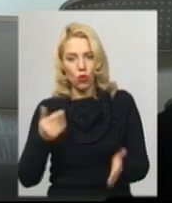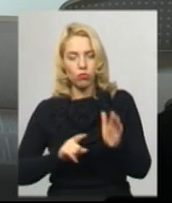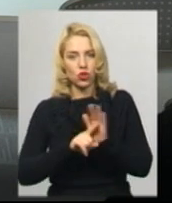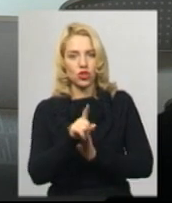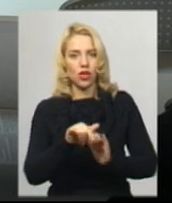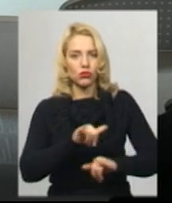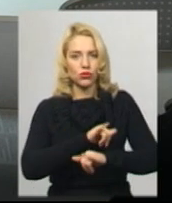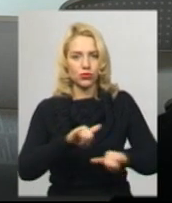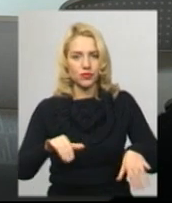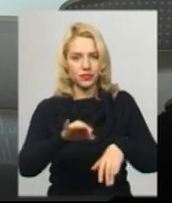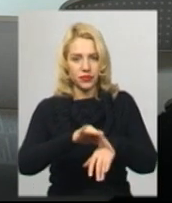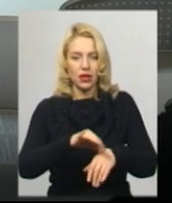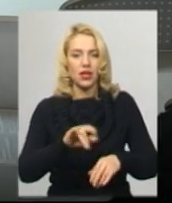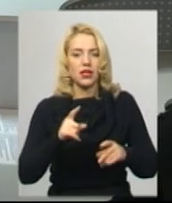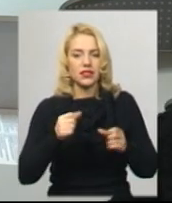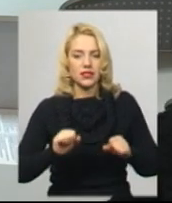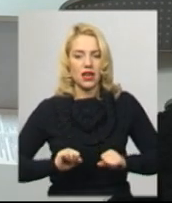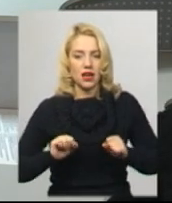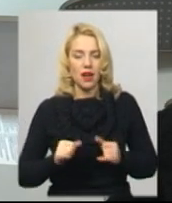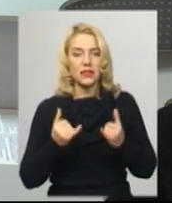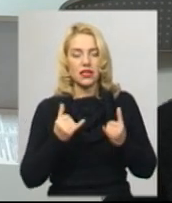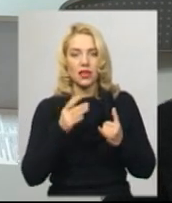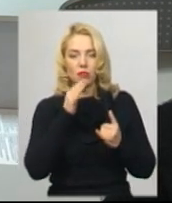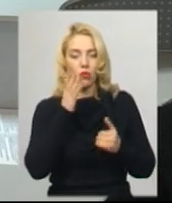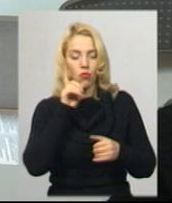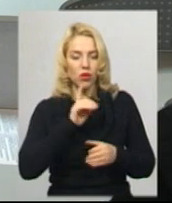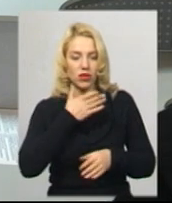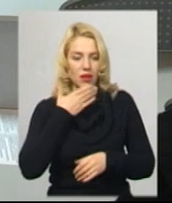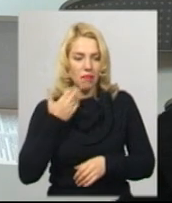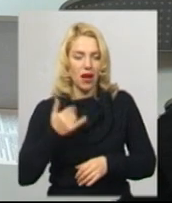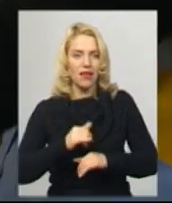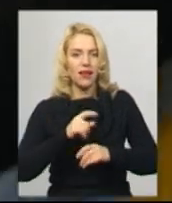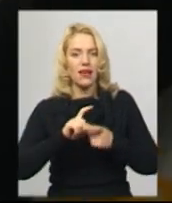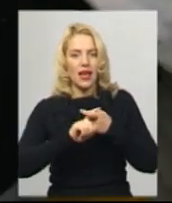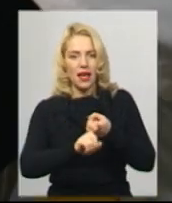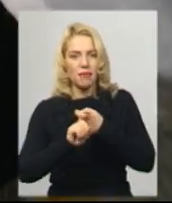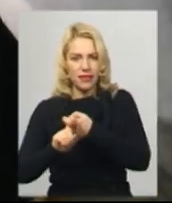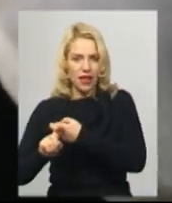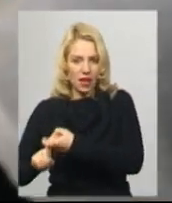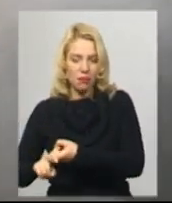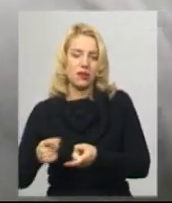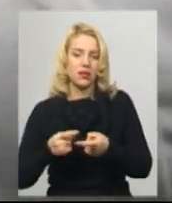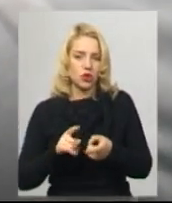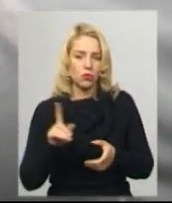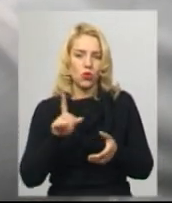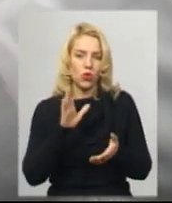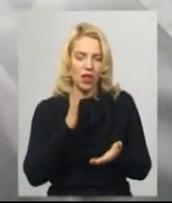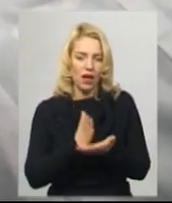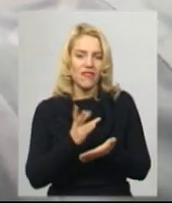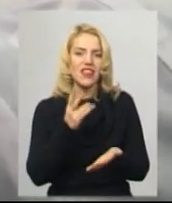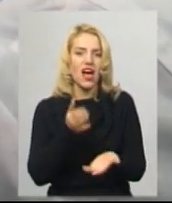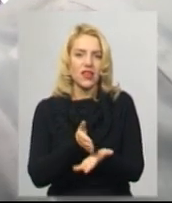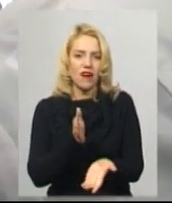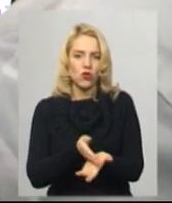стараємося, щоб на даний момент, поки епідемії нема, в нас була вона в наявності. Тетяна Ворожцова, Олександр Горішевський. Новини на